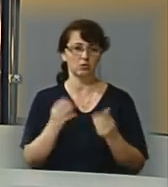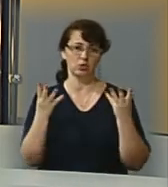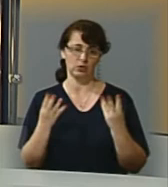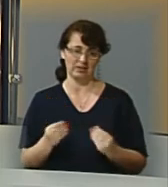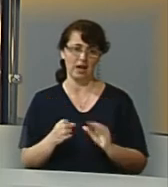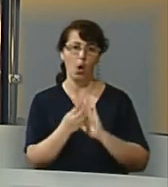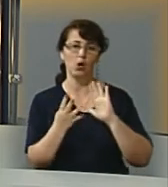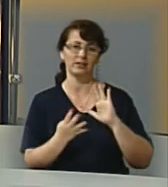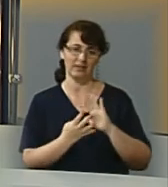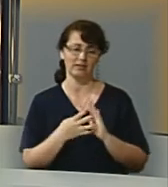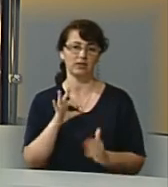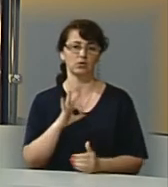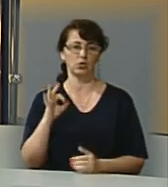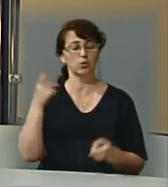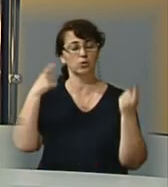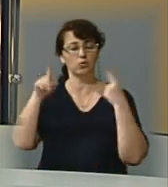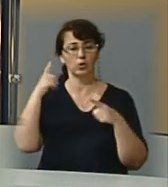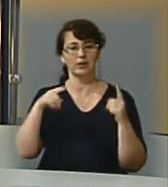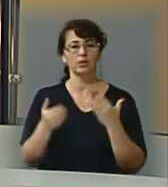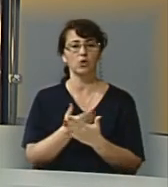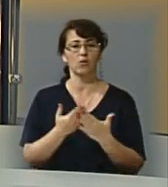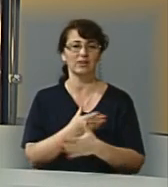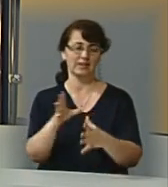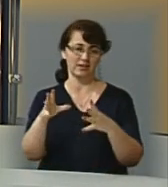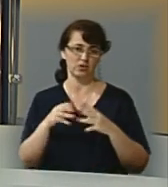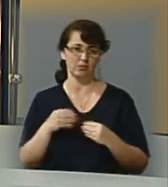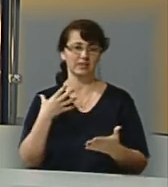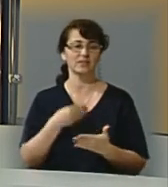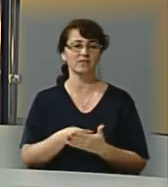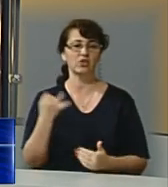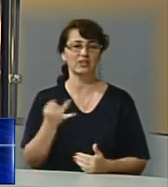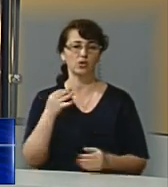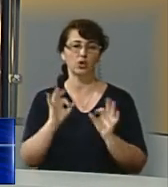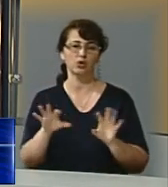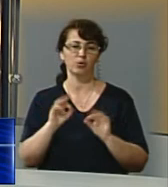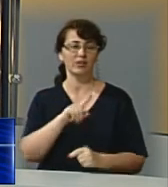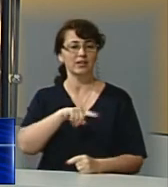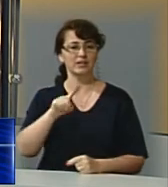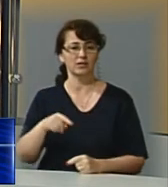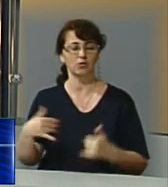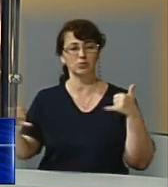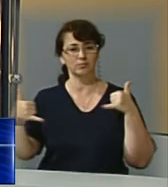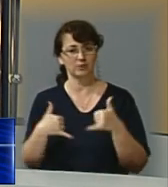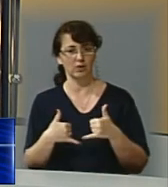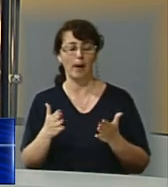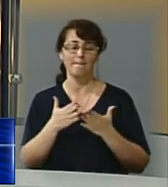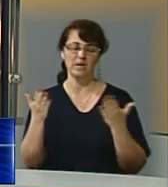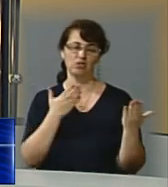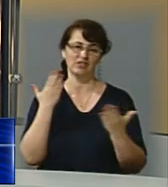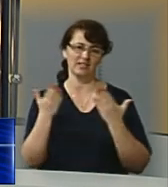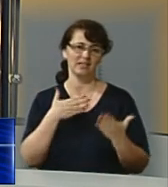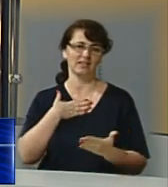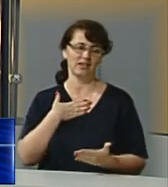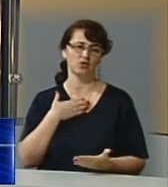о 19-й. Творіть новини разом із нами. Свої історії розповідайте за номером нашої гарячої лінії. Більше читайте на